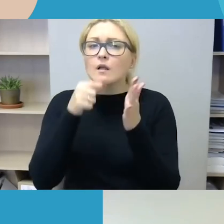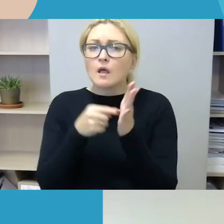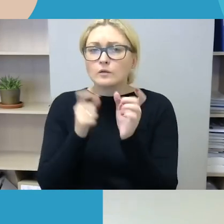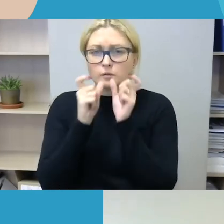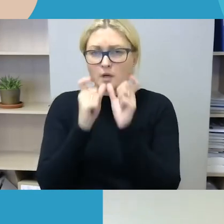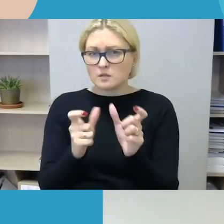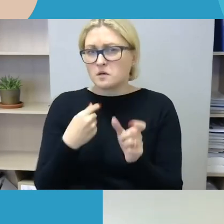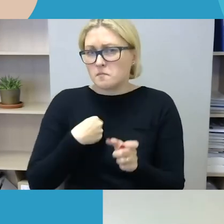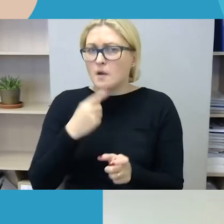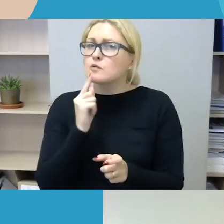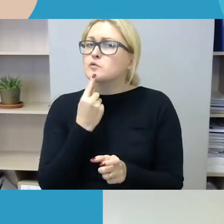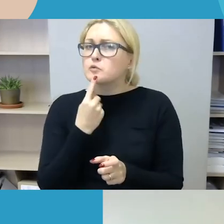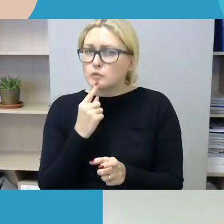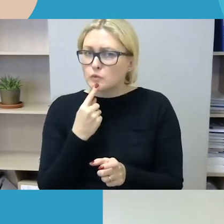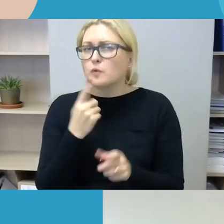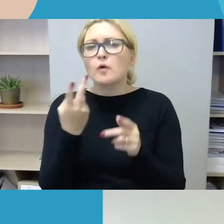pranešimais.